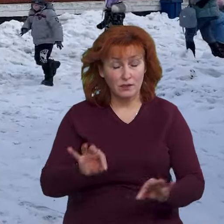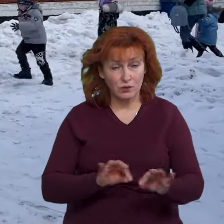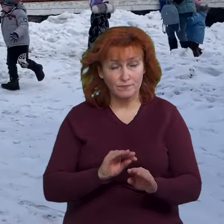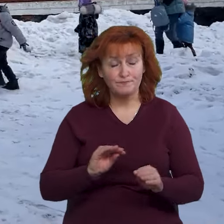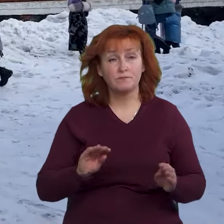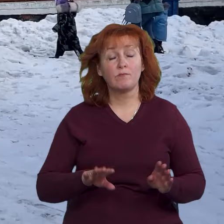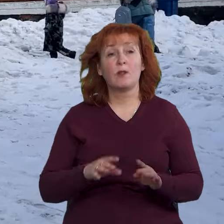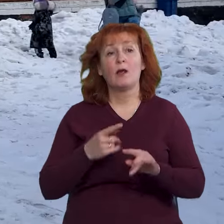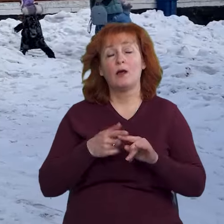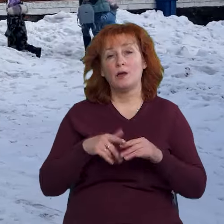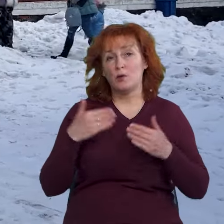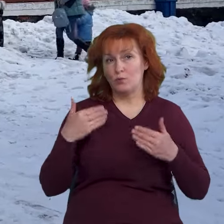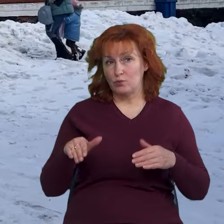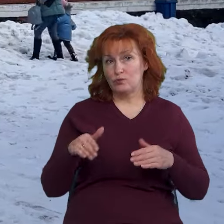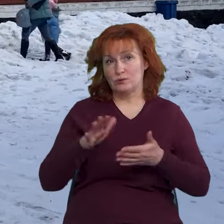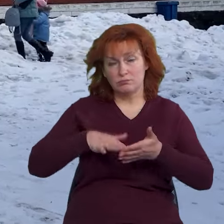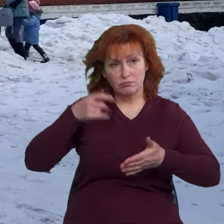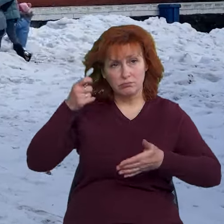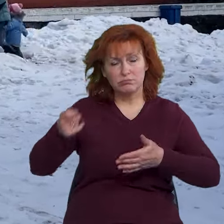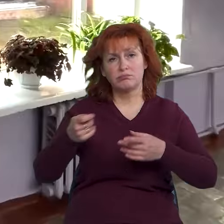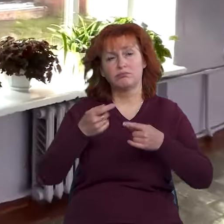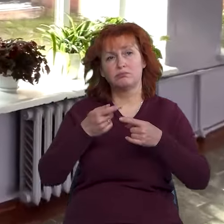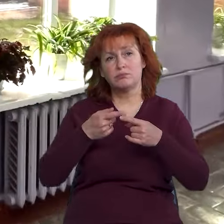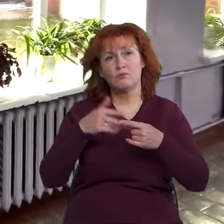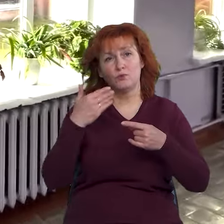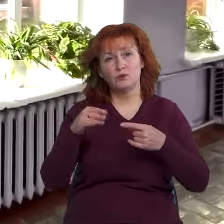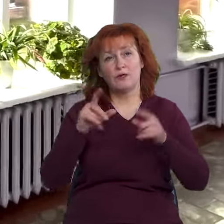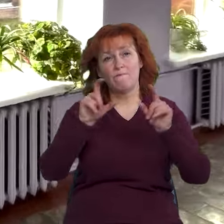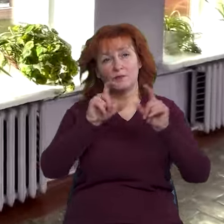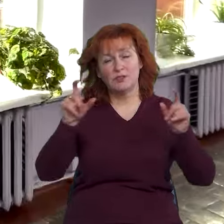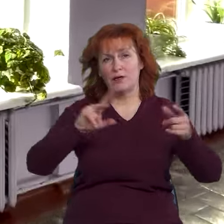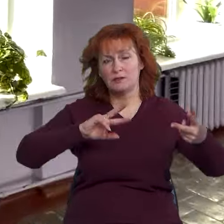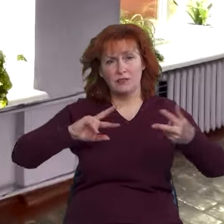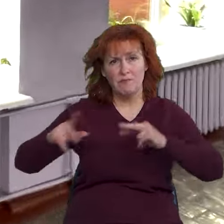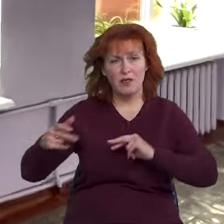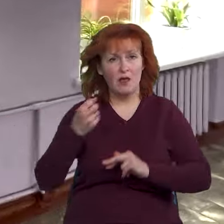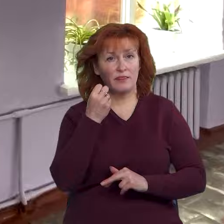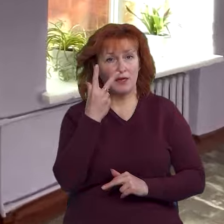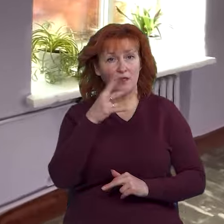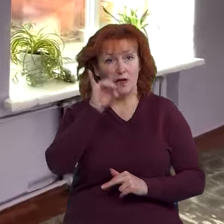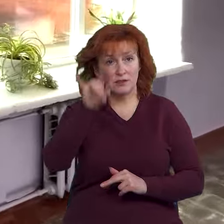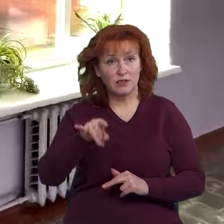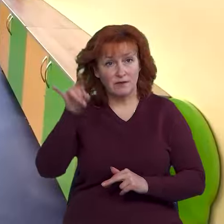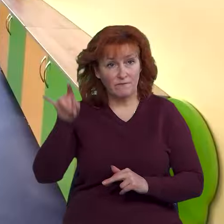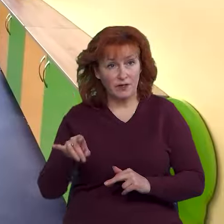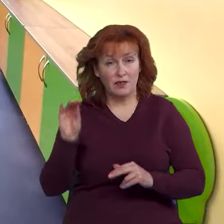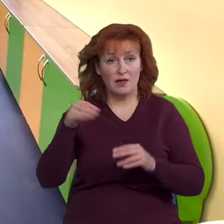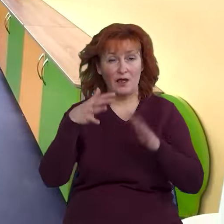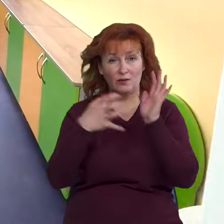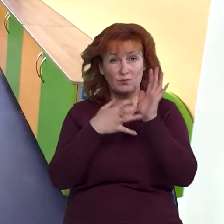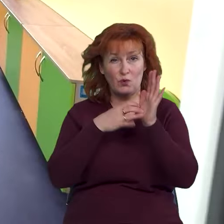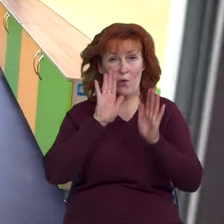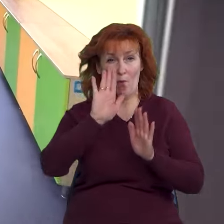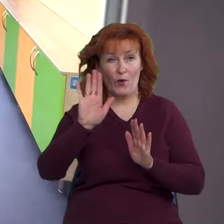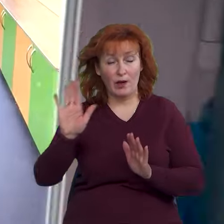2023 року коштом «Ротарі-клуб Київ-Столиця» в закладі замінили 13 вікон та 24 склопакети.